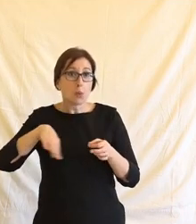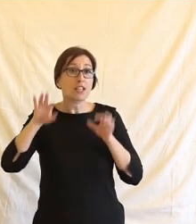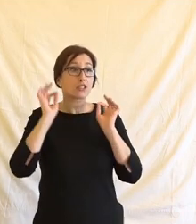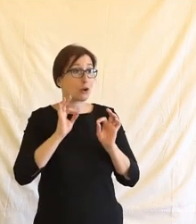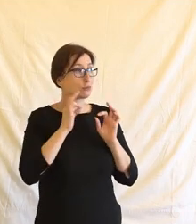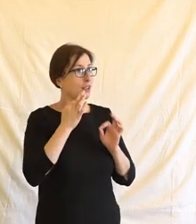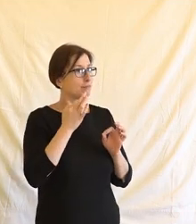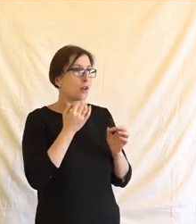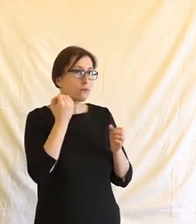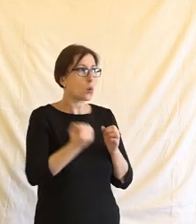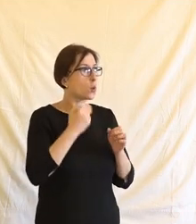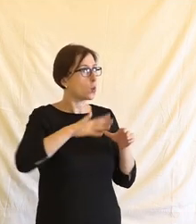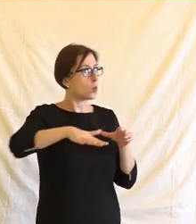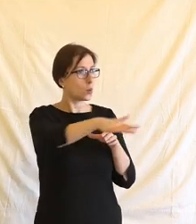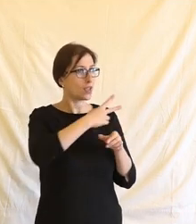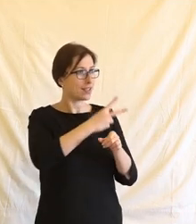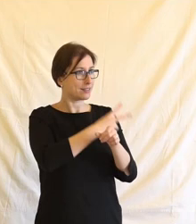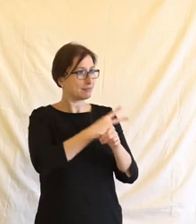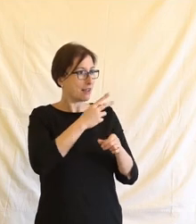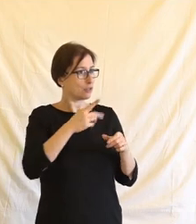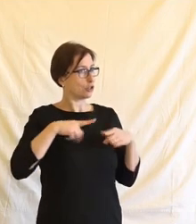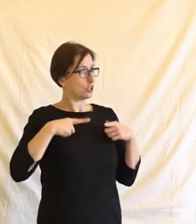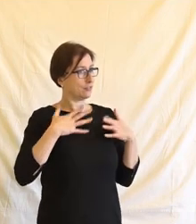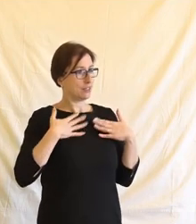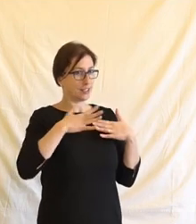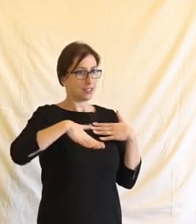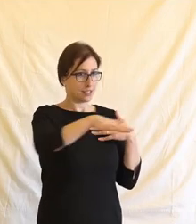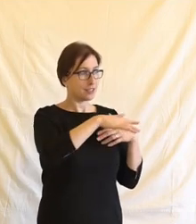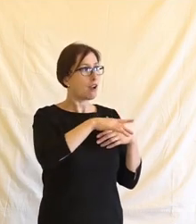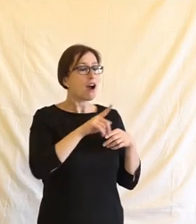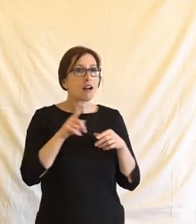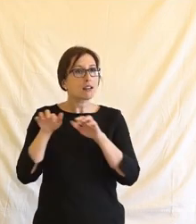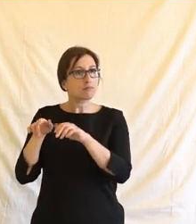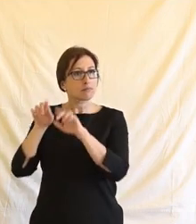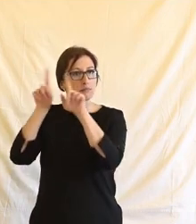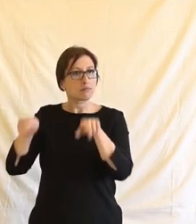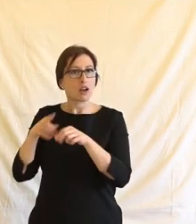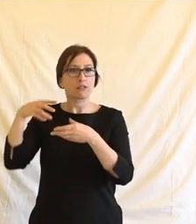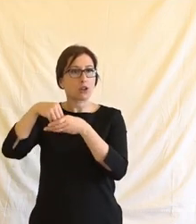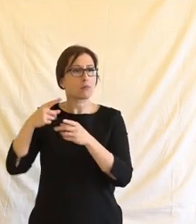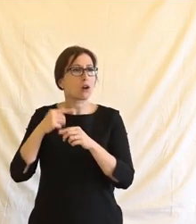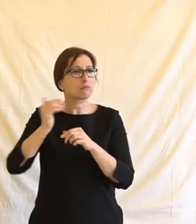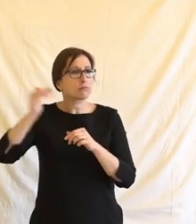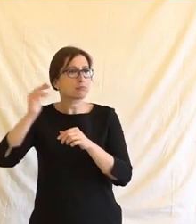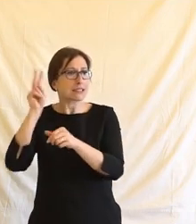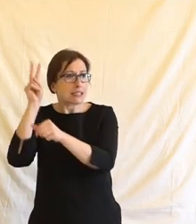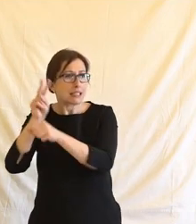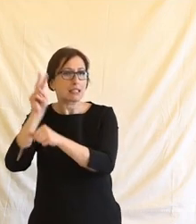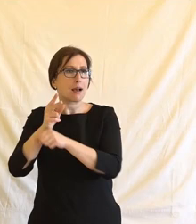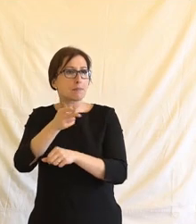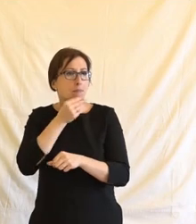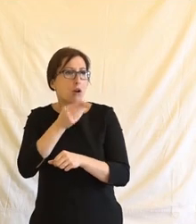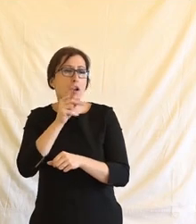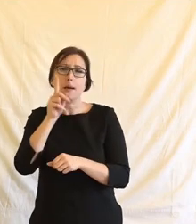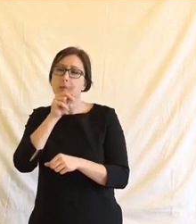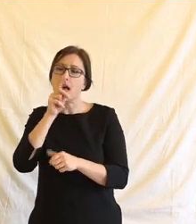fyzickém světě, ale má velmi malou zkušenost s fungováním v digitálním světě. Všechny dozorové orgány, policie,